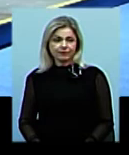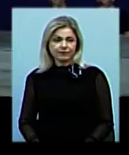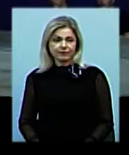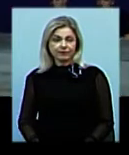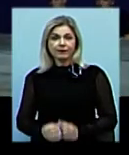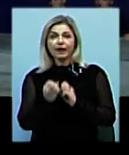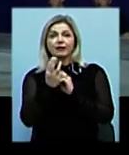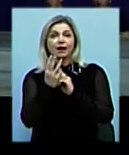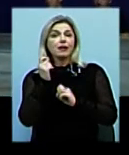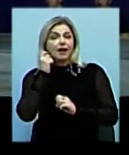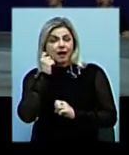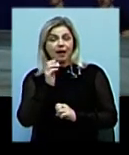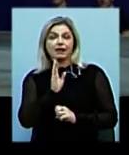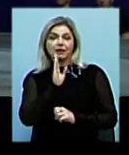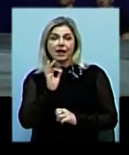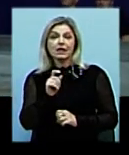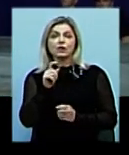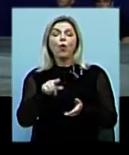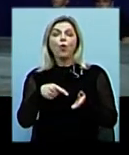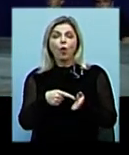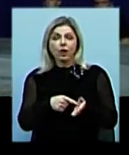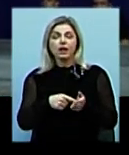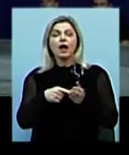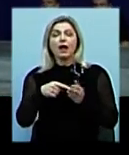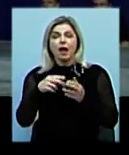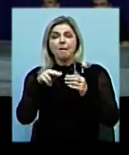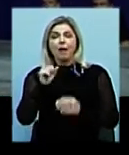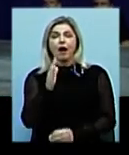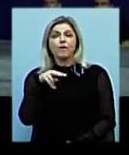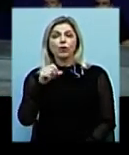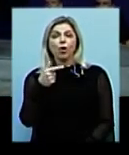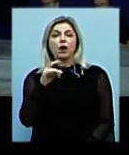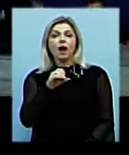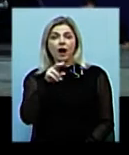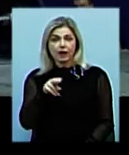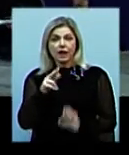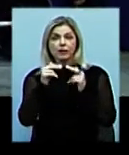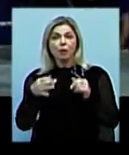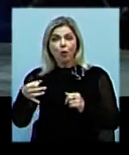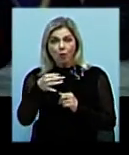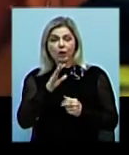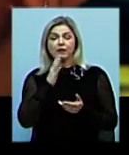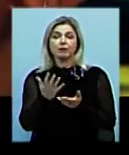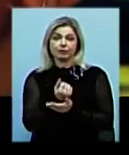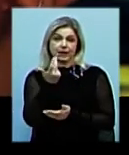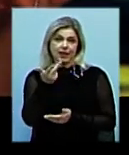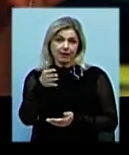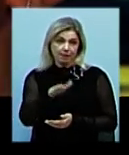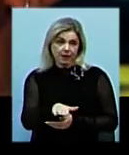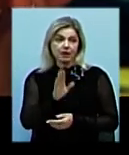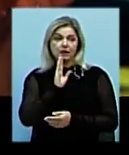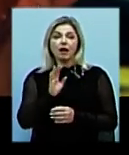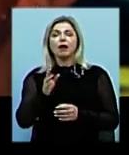13-річна важкоатлетка з міста Павлоград Дніпропетровської області Катерина Роздобудько посіла третє місце. Розповідає,